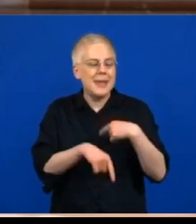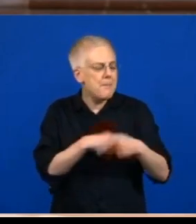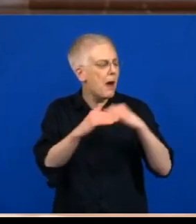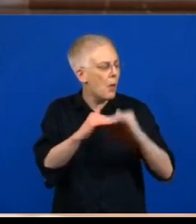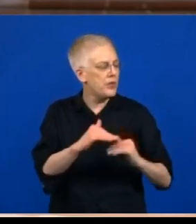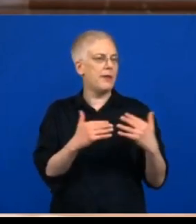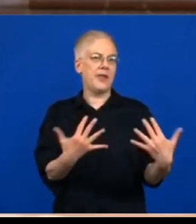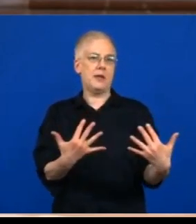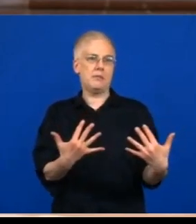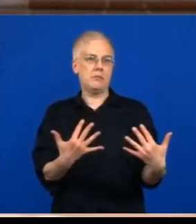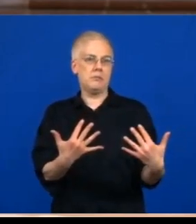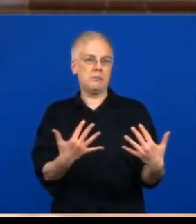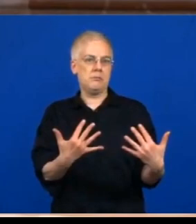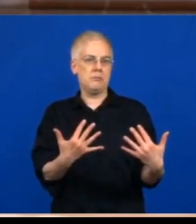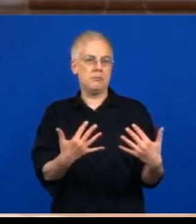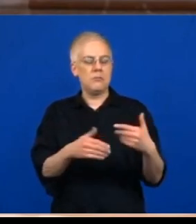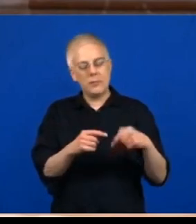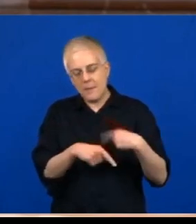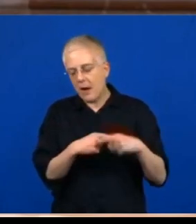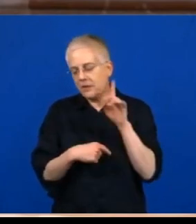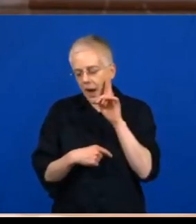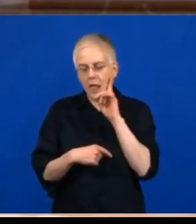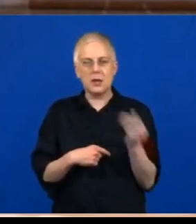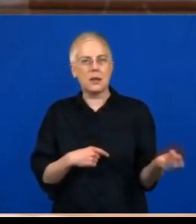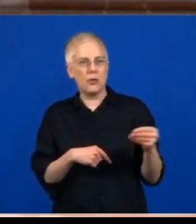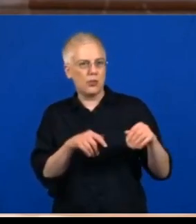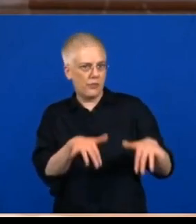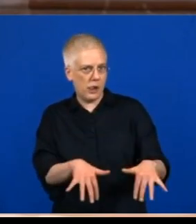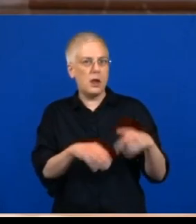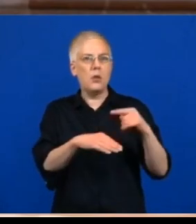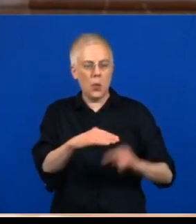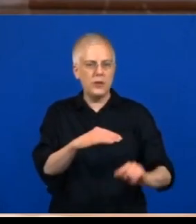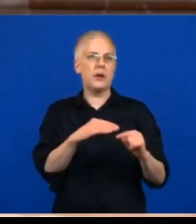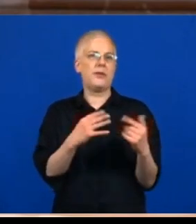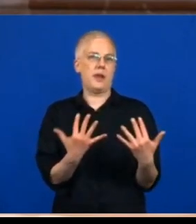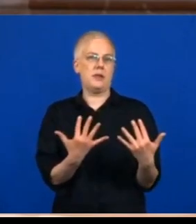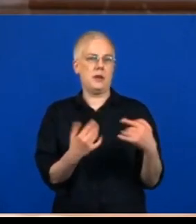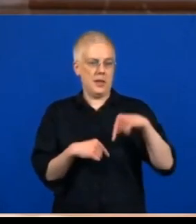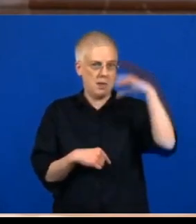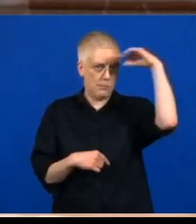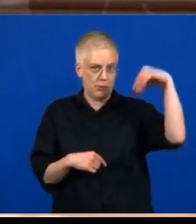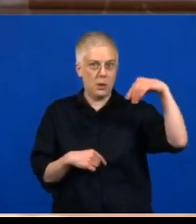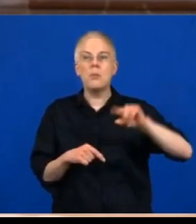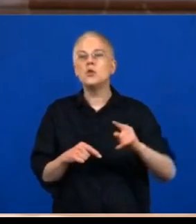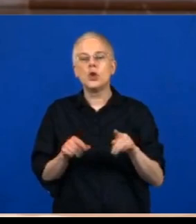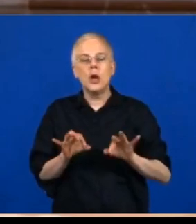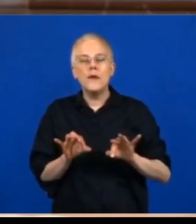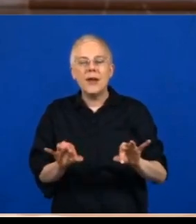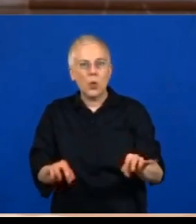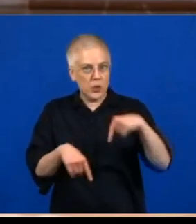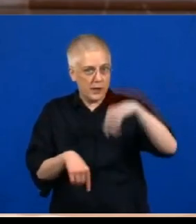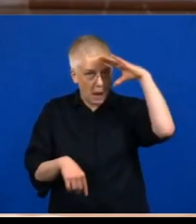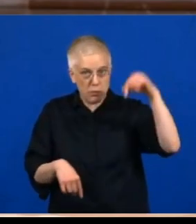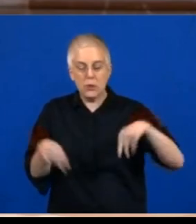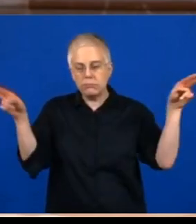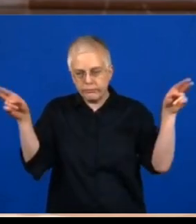pro Tag. Das bedeutet, dass wir ein sehr niedriges Infektionsgeschehen in Hamburg haben. Das war das Ziel